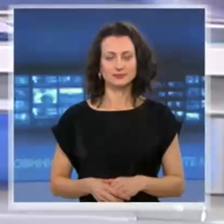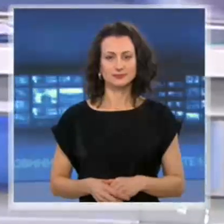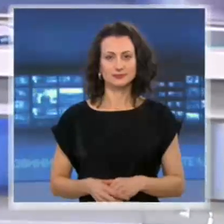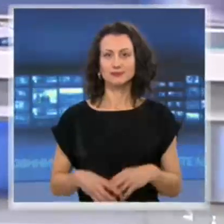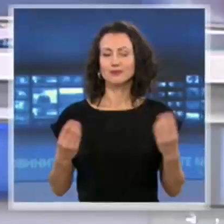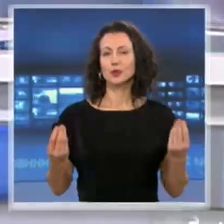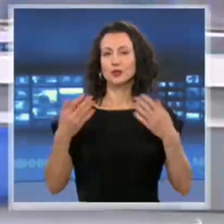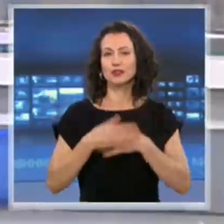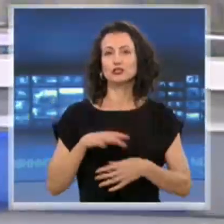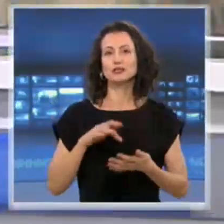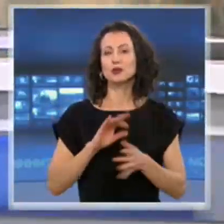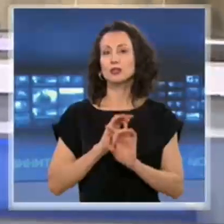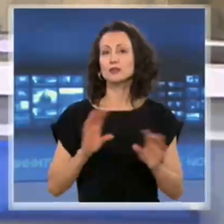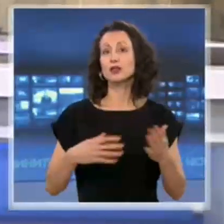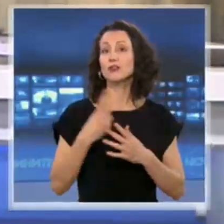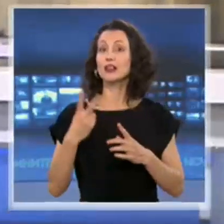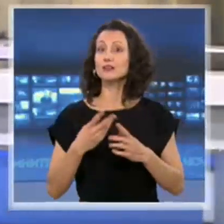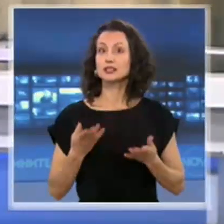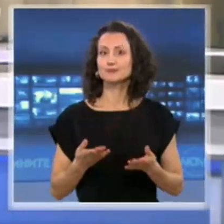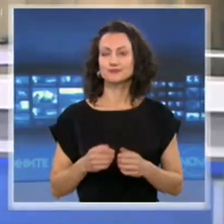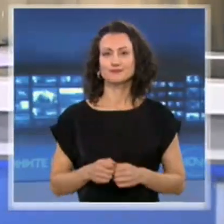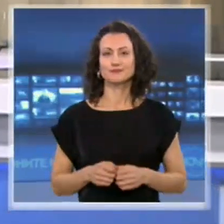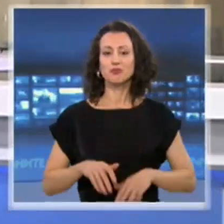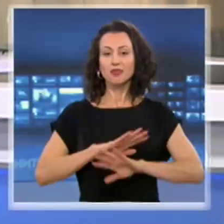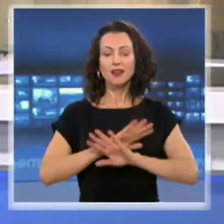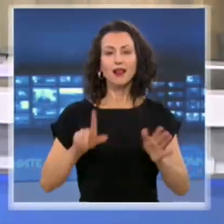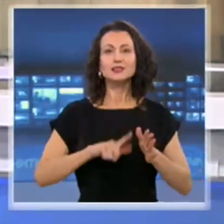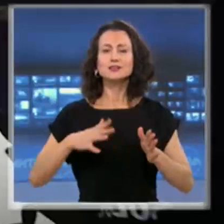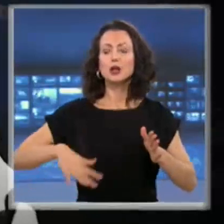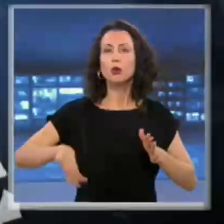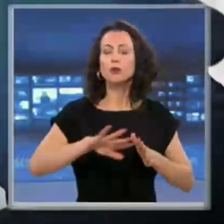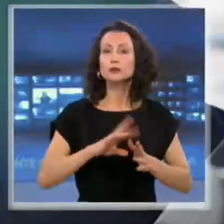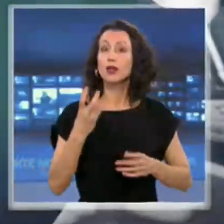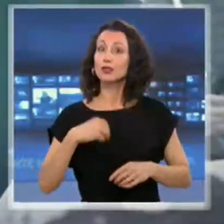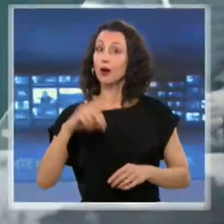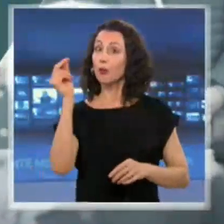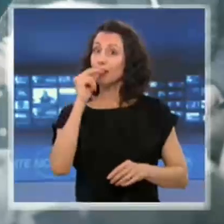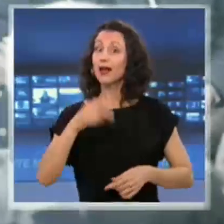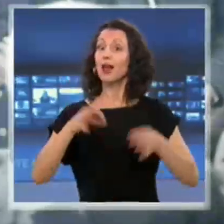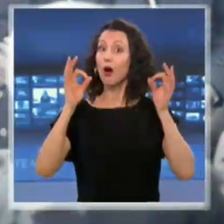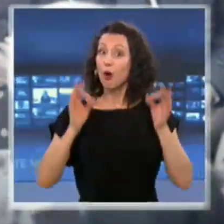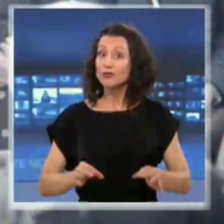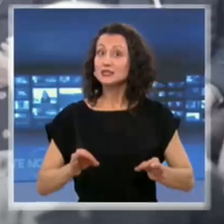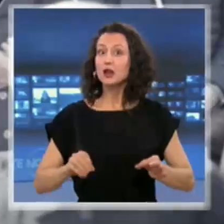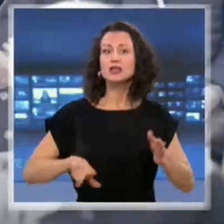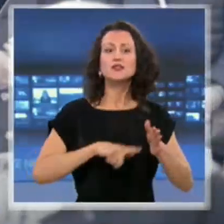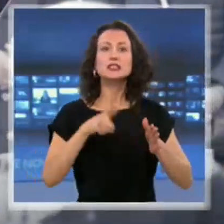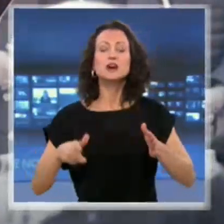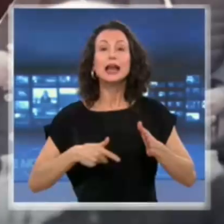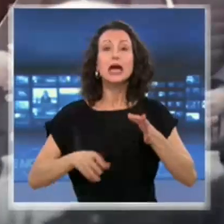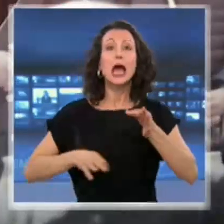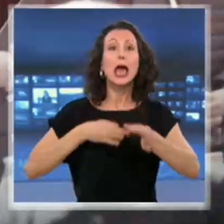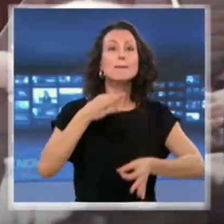Добър вечер с централните новини на НОВА. Здравейте. Край на изваредното положение, но България вече официално е в извънредна епидемична